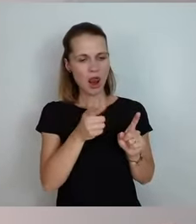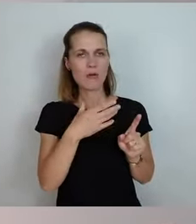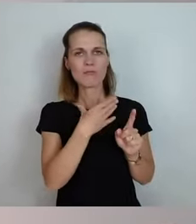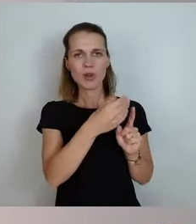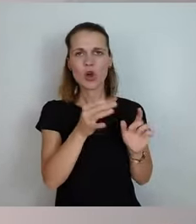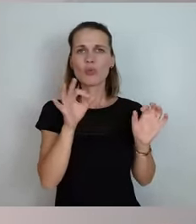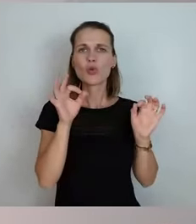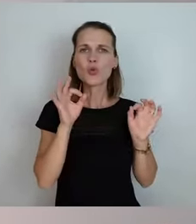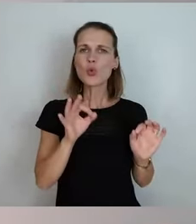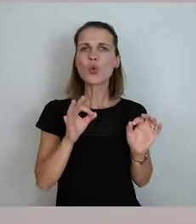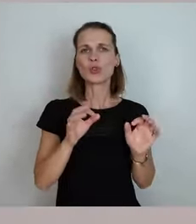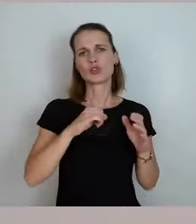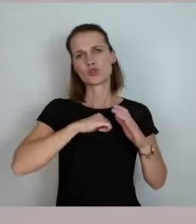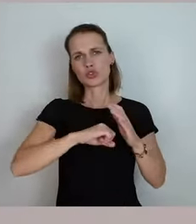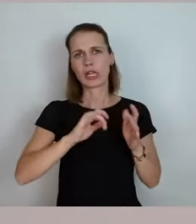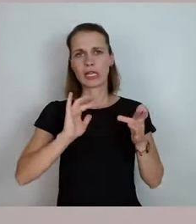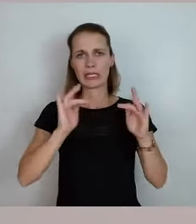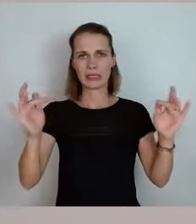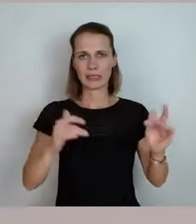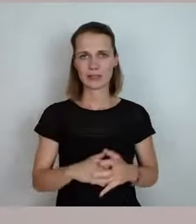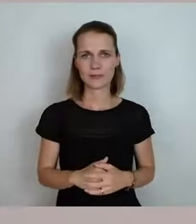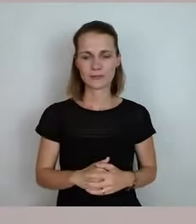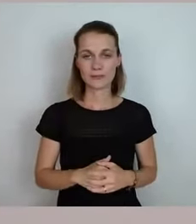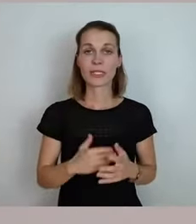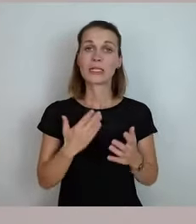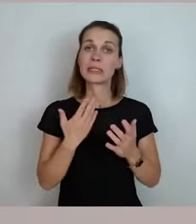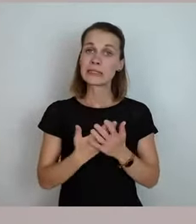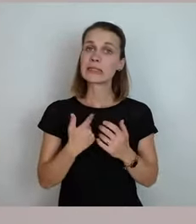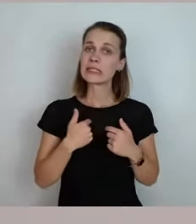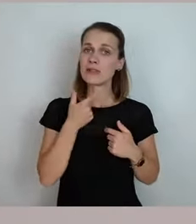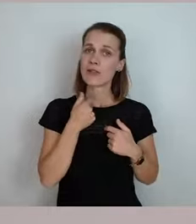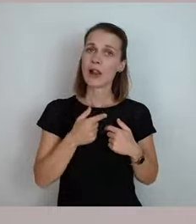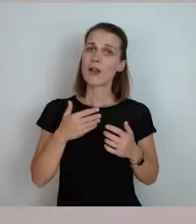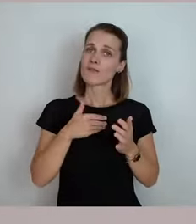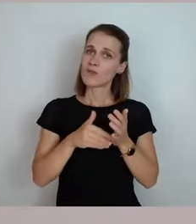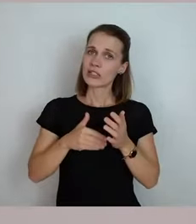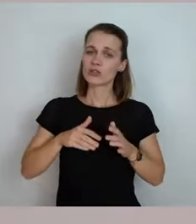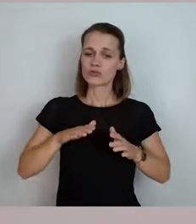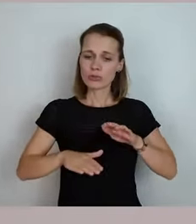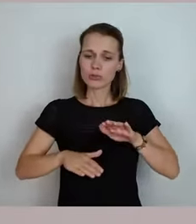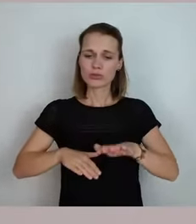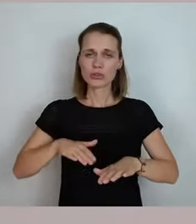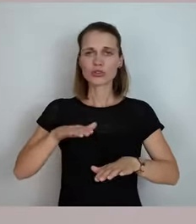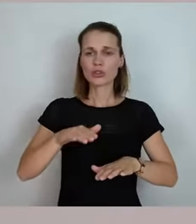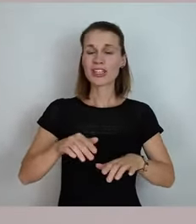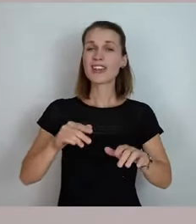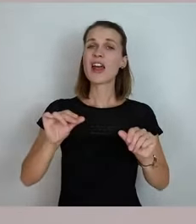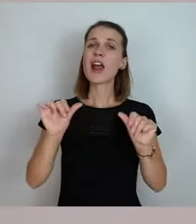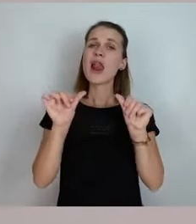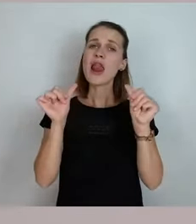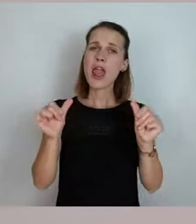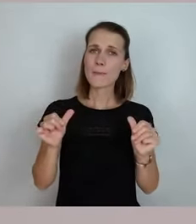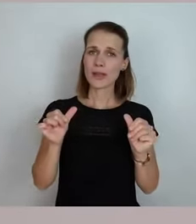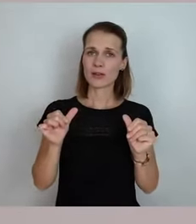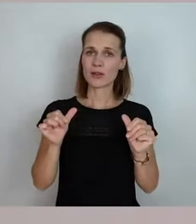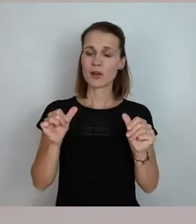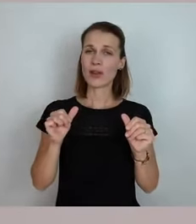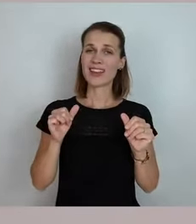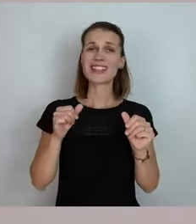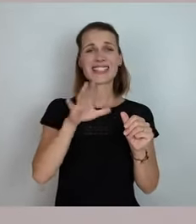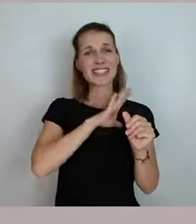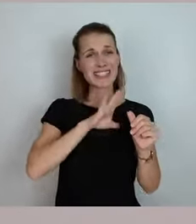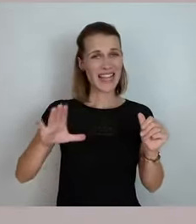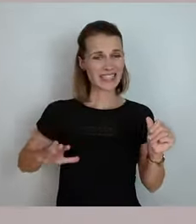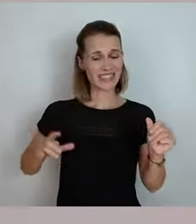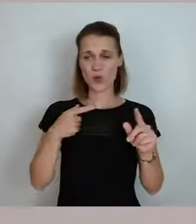Schritt für Schritt auch weiter dafür sorgen, dass wir gleichwertige Lebensverhältnisse haben, dass wir, die wir aus den ländlichen